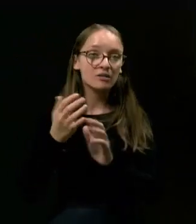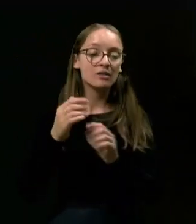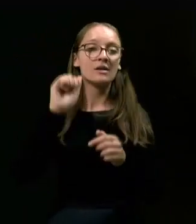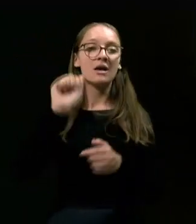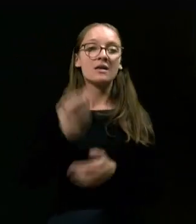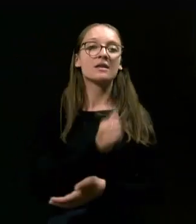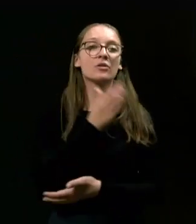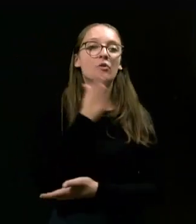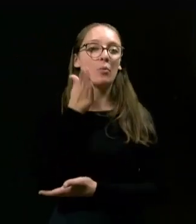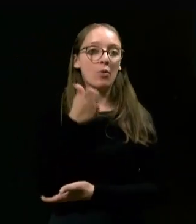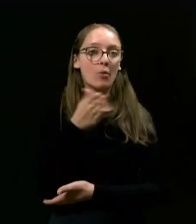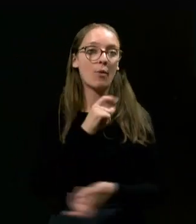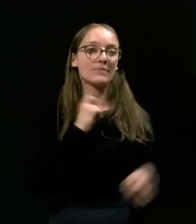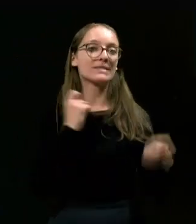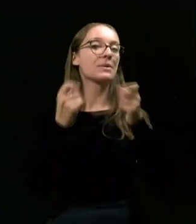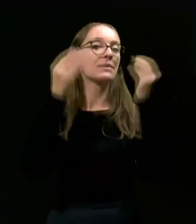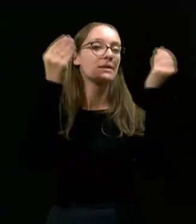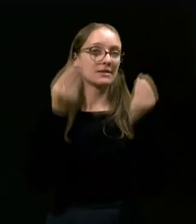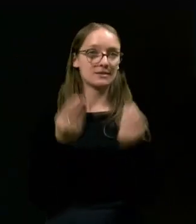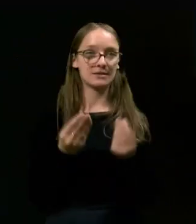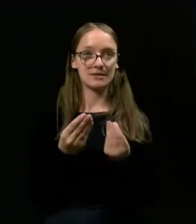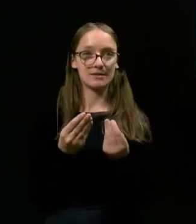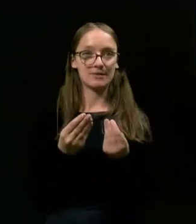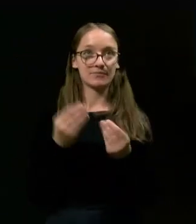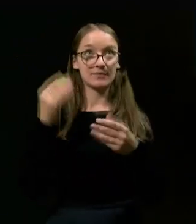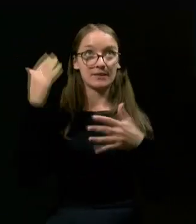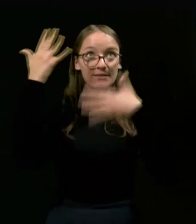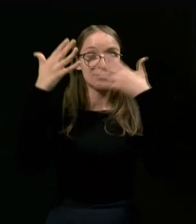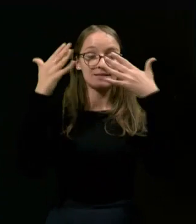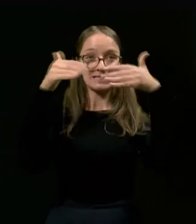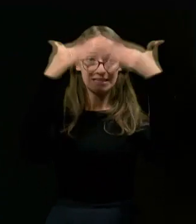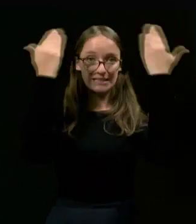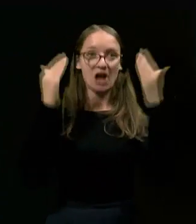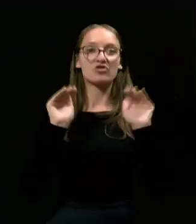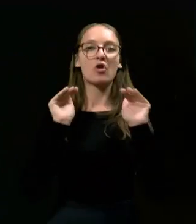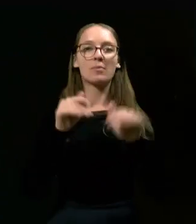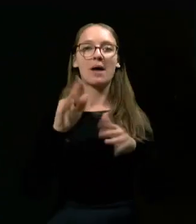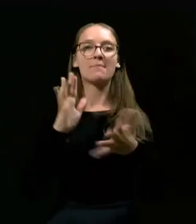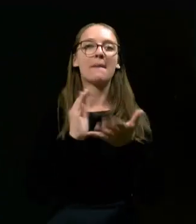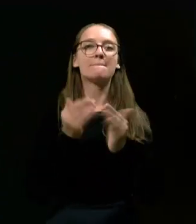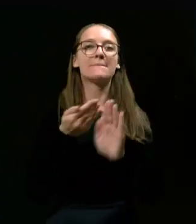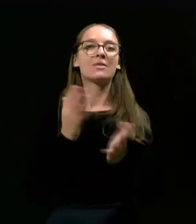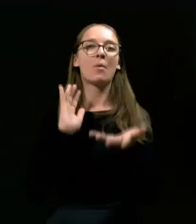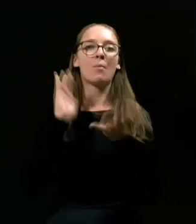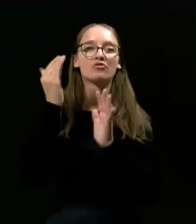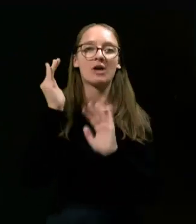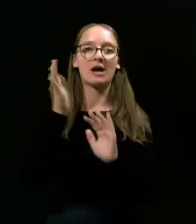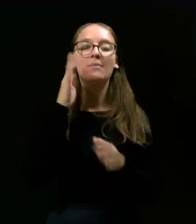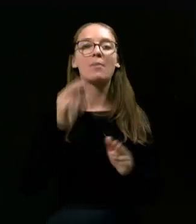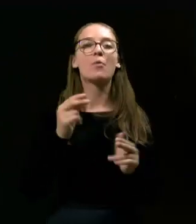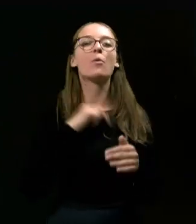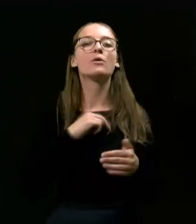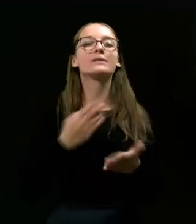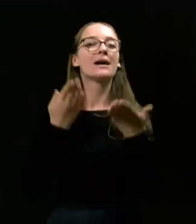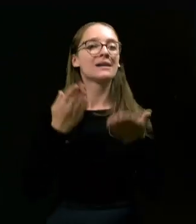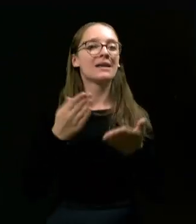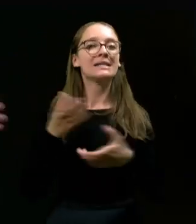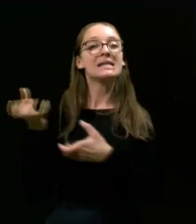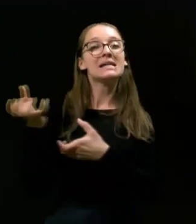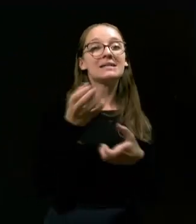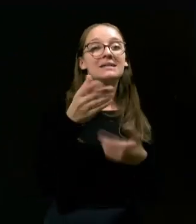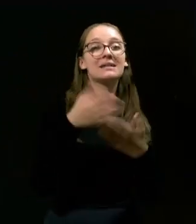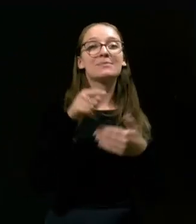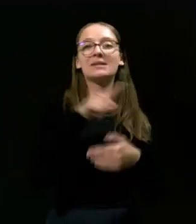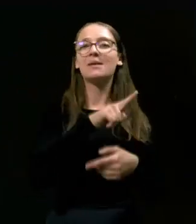zato bomo spremenjeli sistem zračne obrambe pred požari. In zato bomo nahradili nasilce, ki pri tem